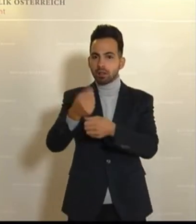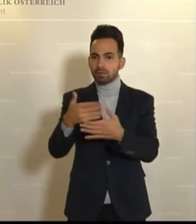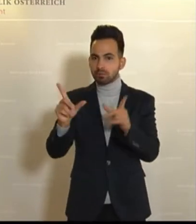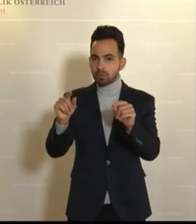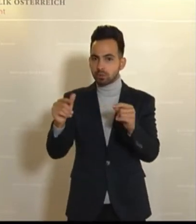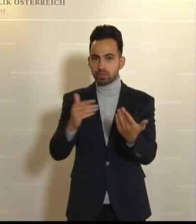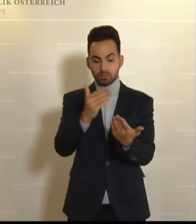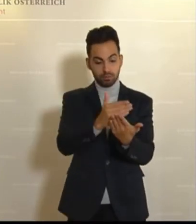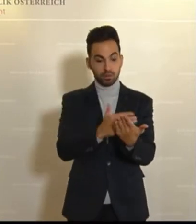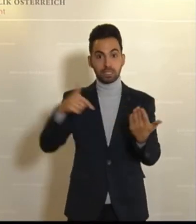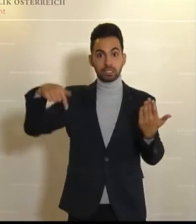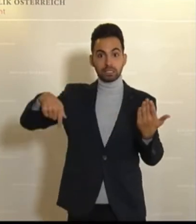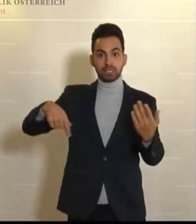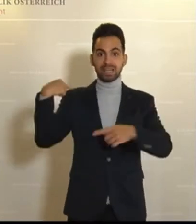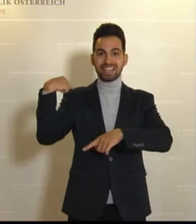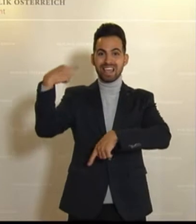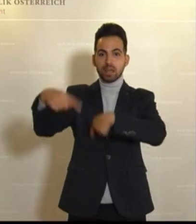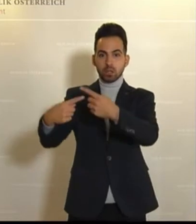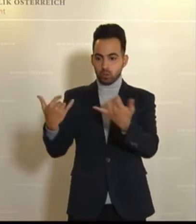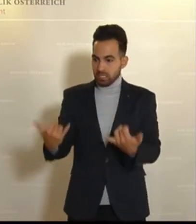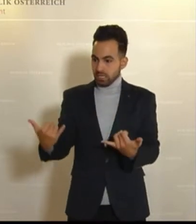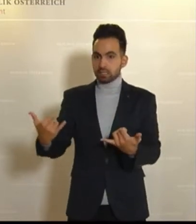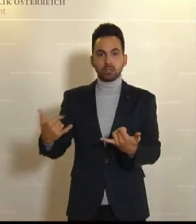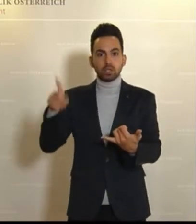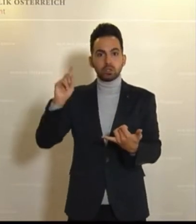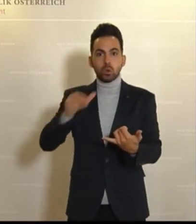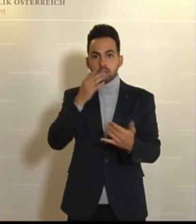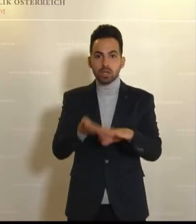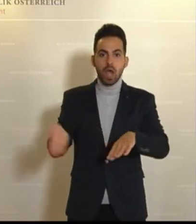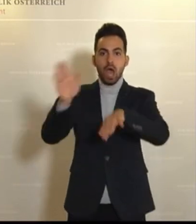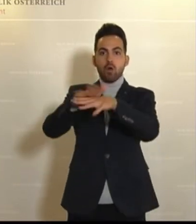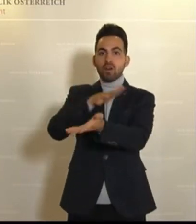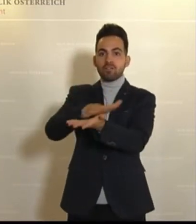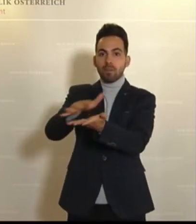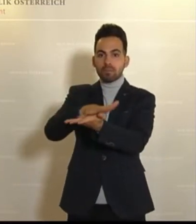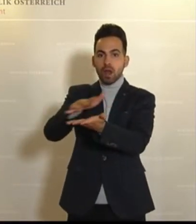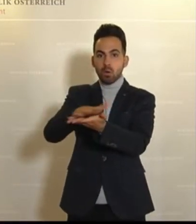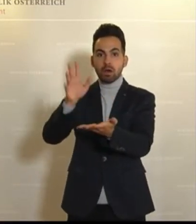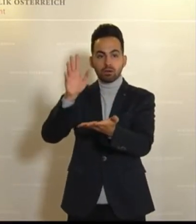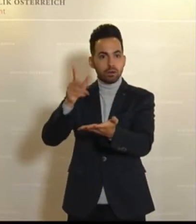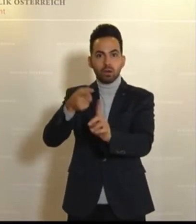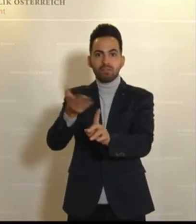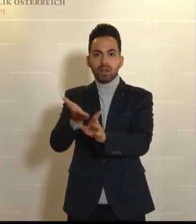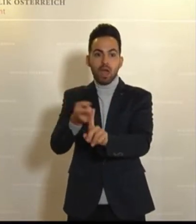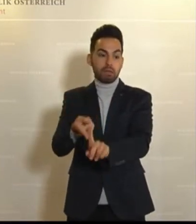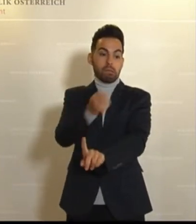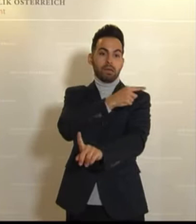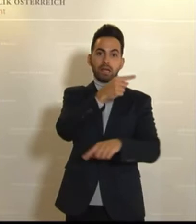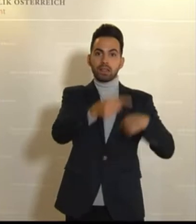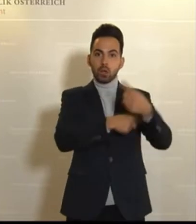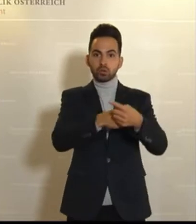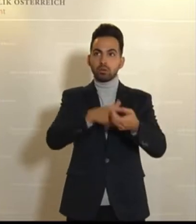die bestehende Generation nicht mehr Ressourcen verbraucht und benötigt als jene, die nachwachsen, damit die nächste